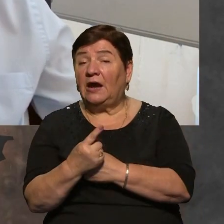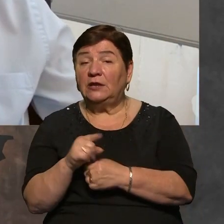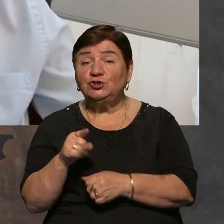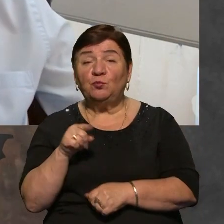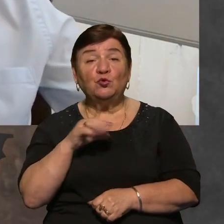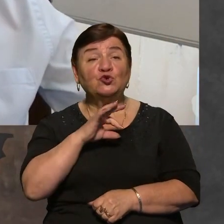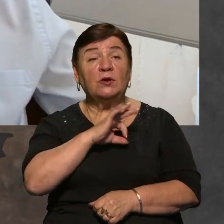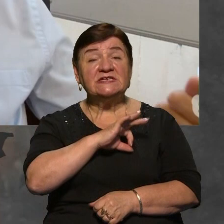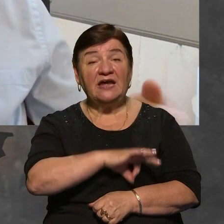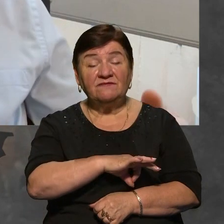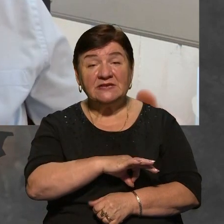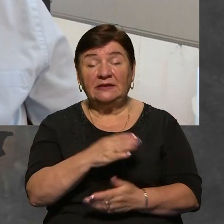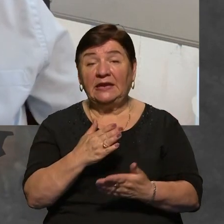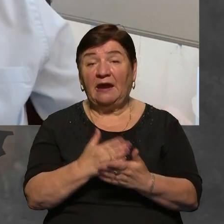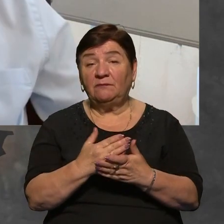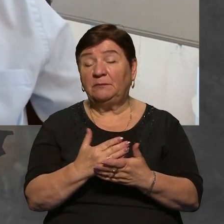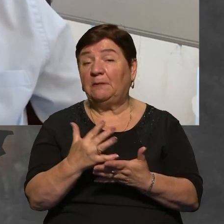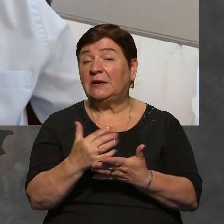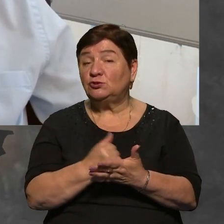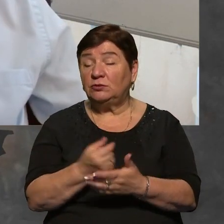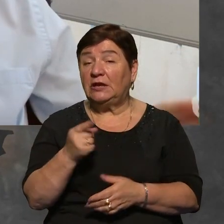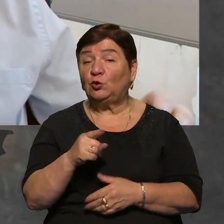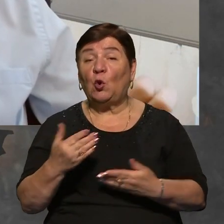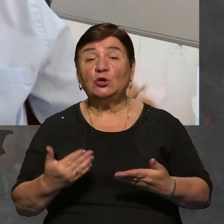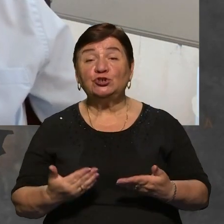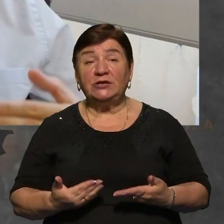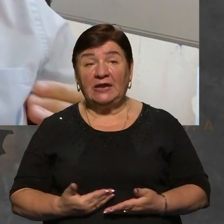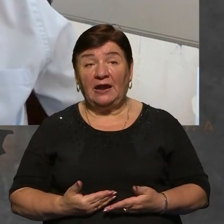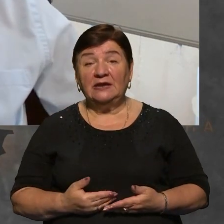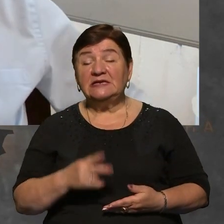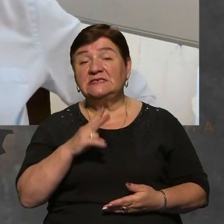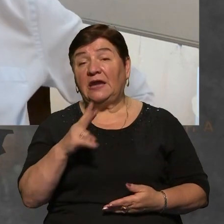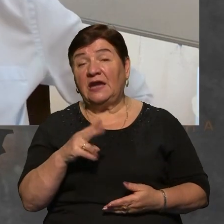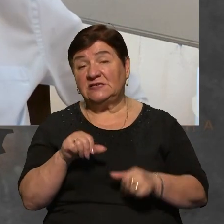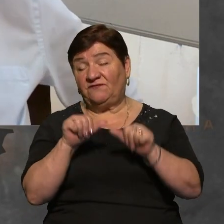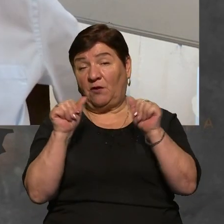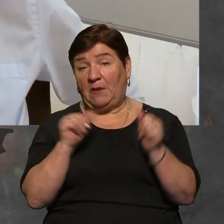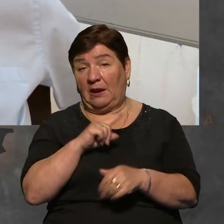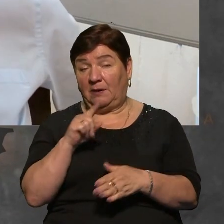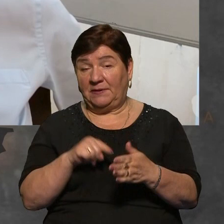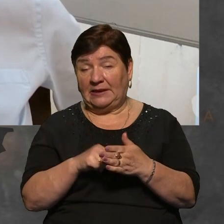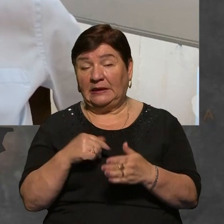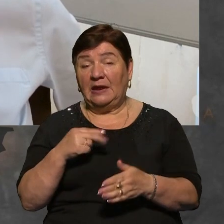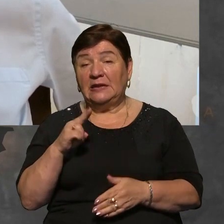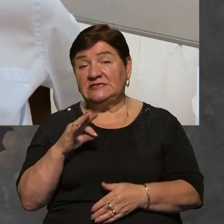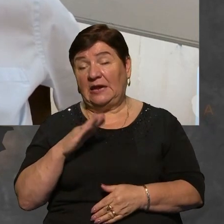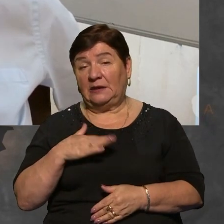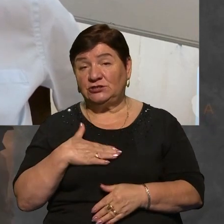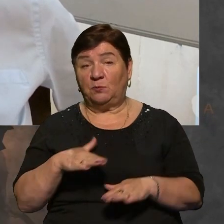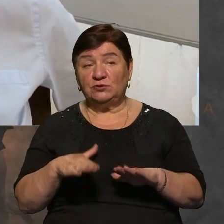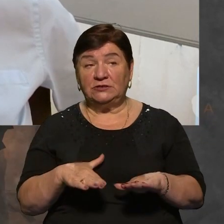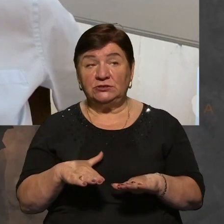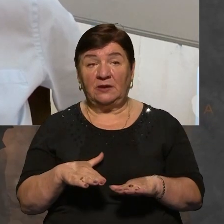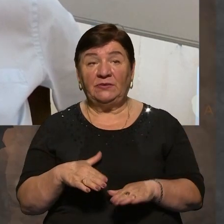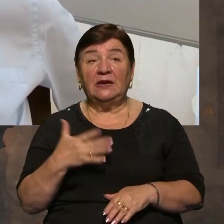скористався наявним ресурсом, рятував життя і з якихось формальних питань. Це наша позиція. А скільки часу,